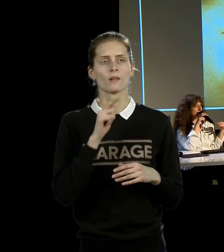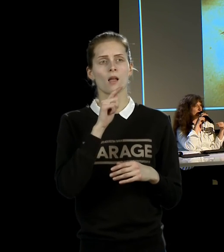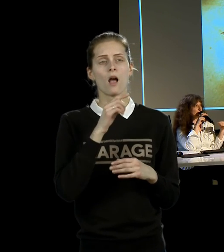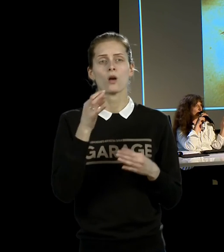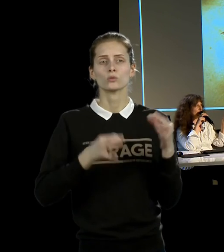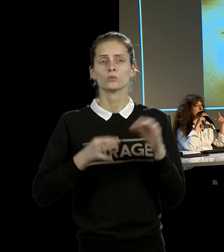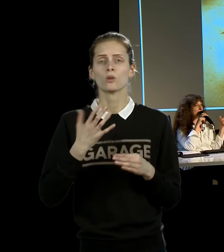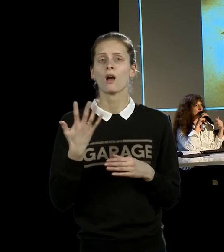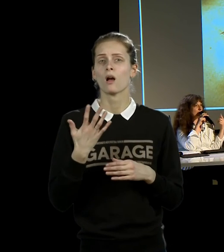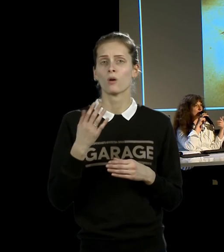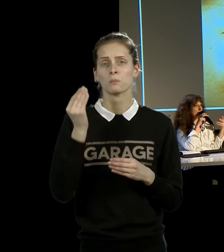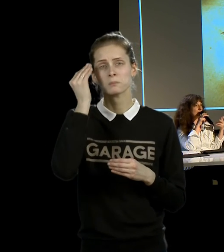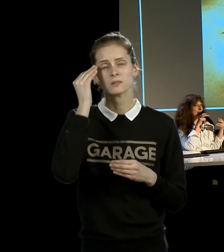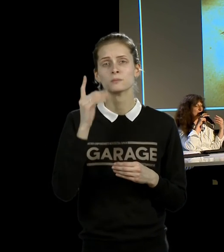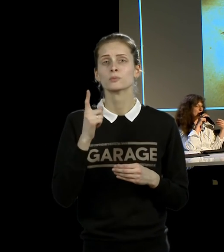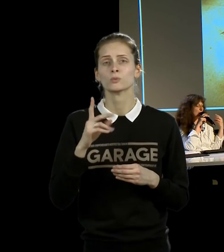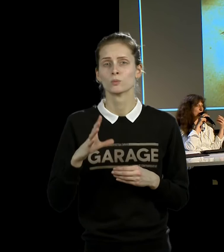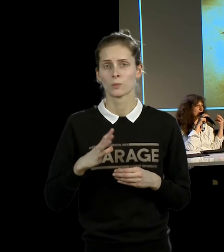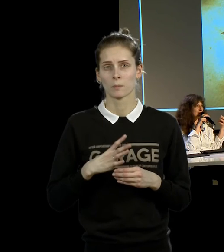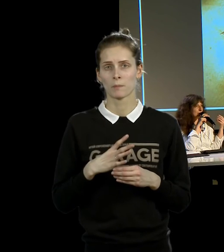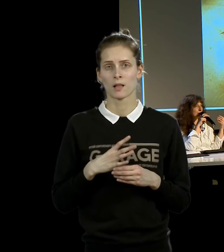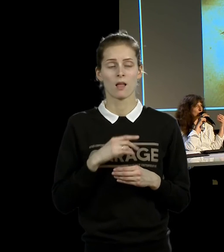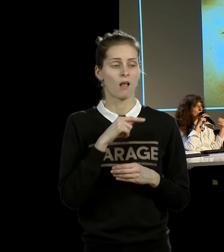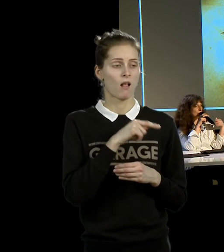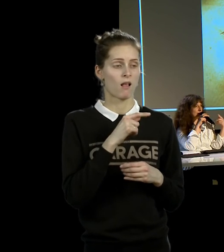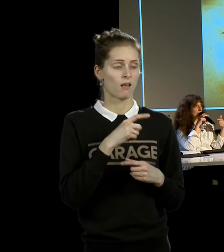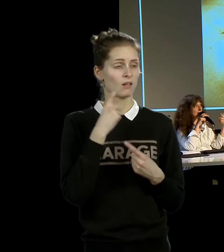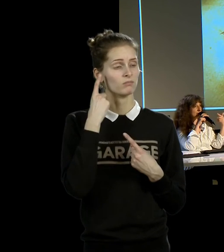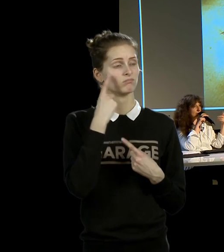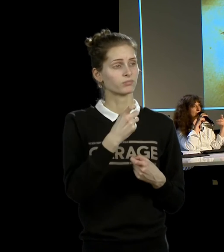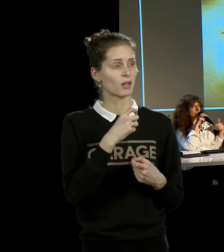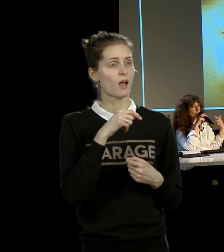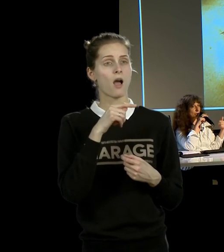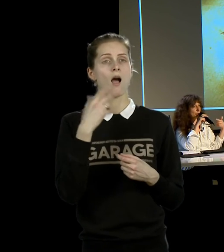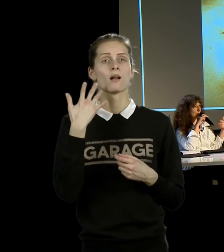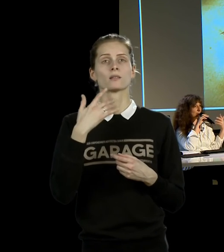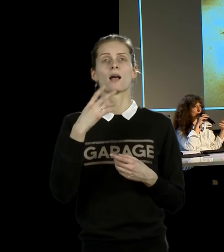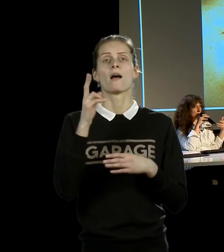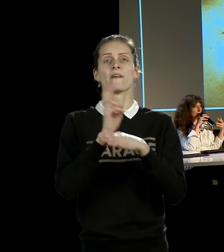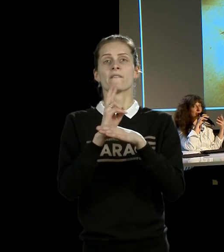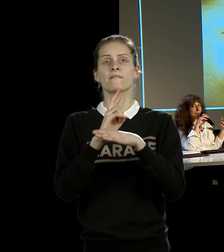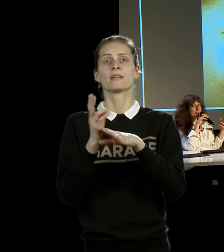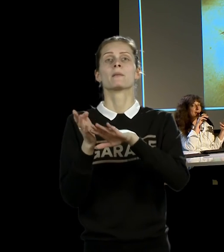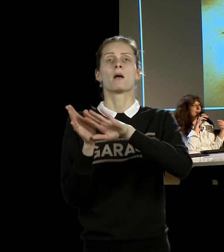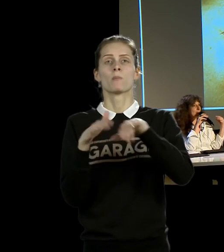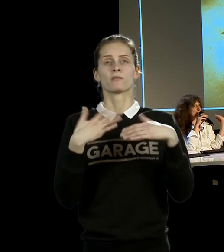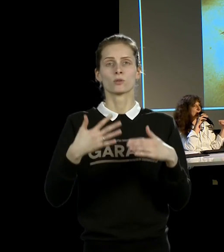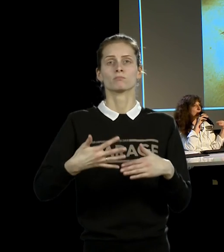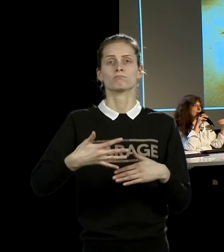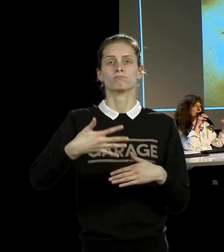ее претензия была в том, что она в титрах фильма, в том, как он подает этот фильм,